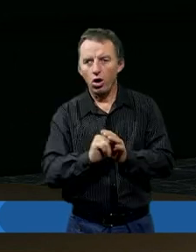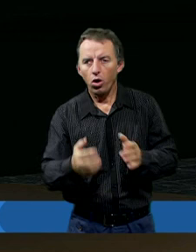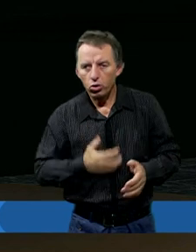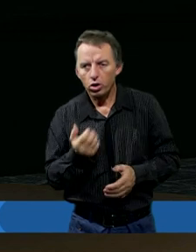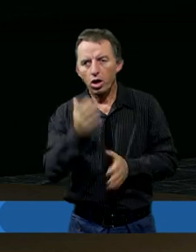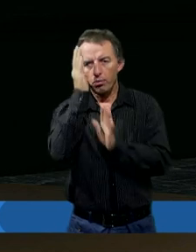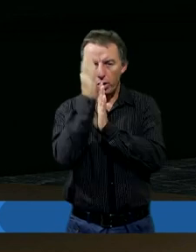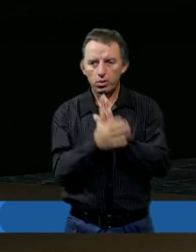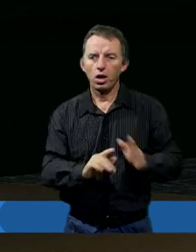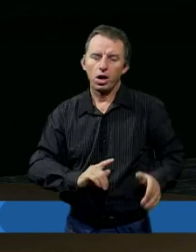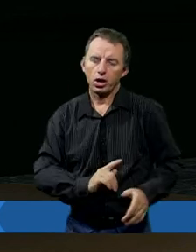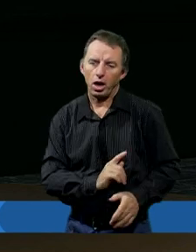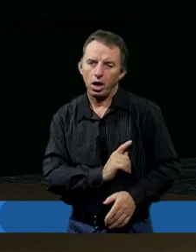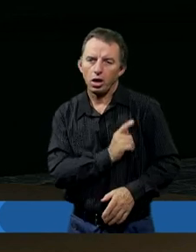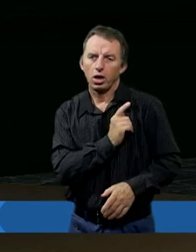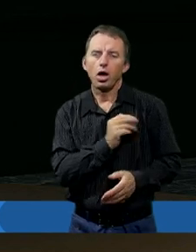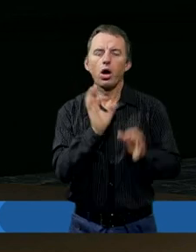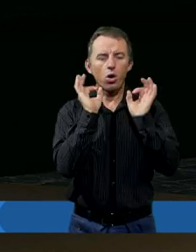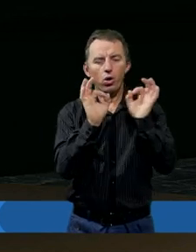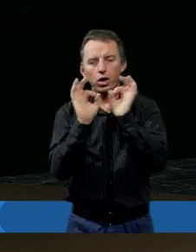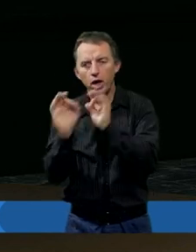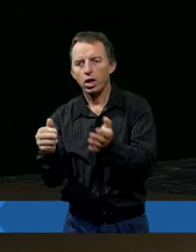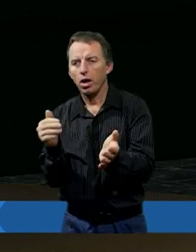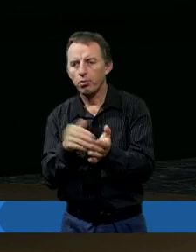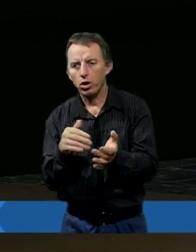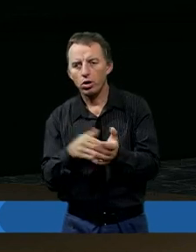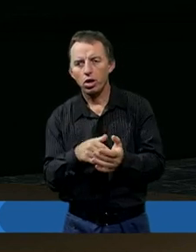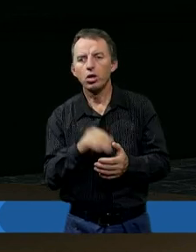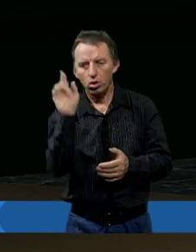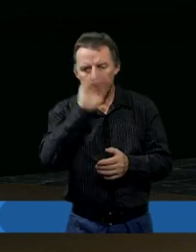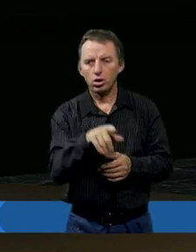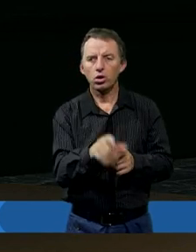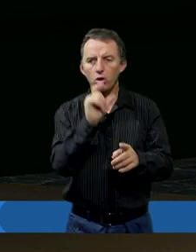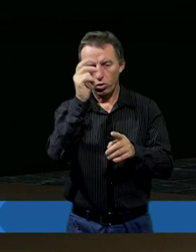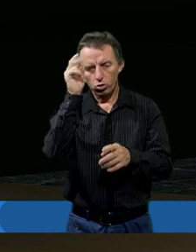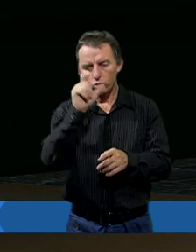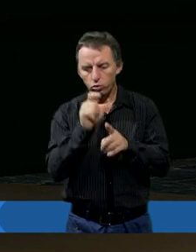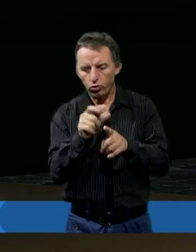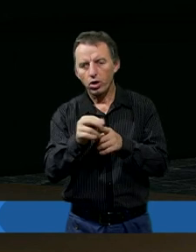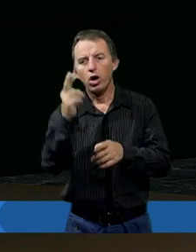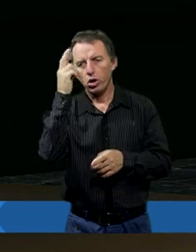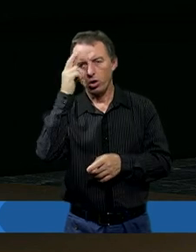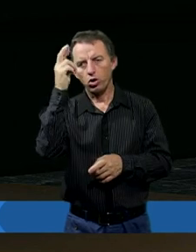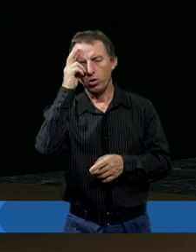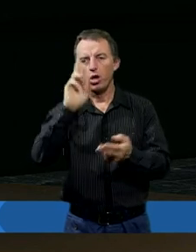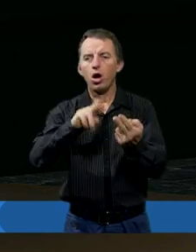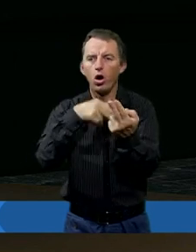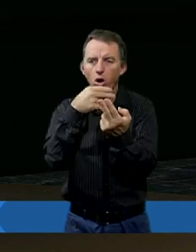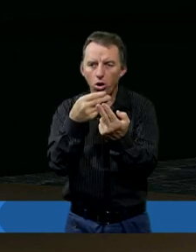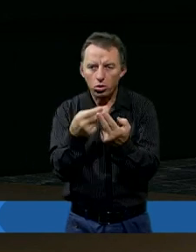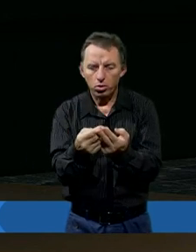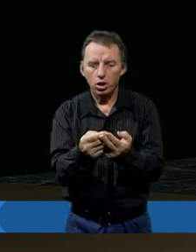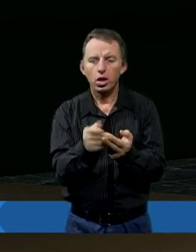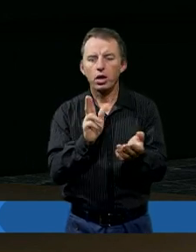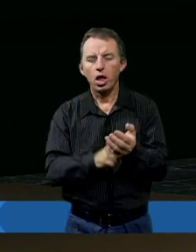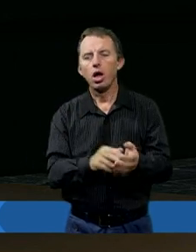Nie, po prostu reagować na konkretne potrzeby i czasami bez tych słów rozumiem, tylko po prostu odpowiadam na